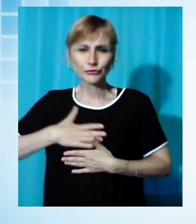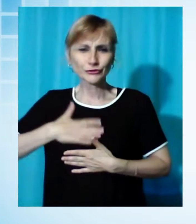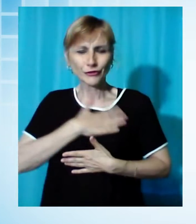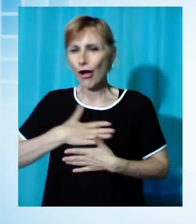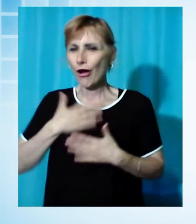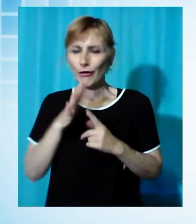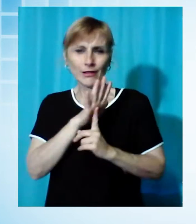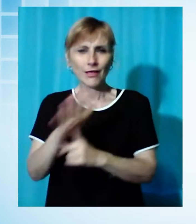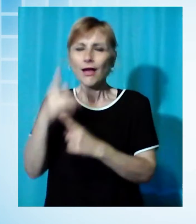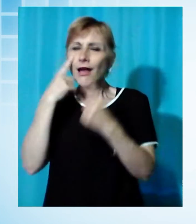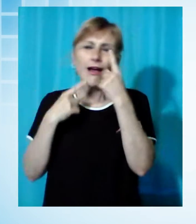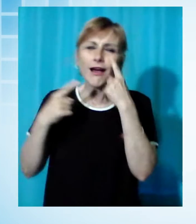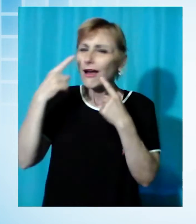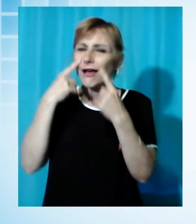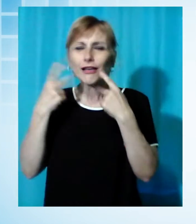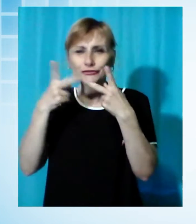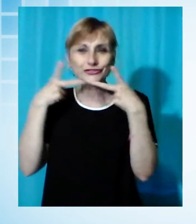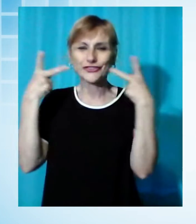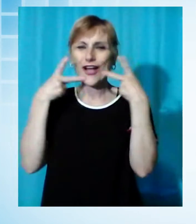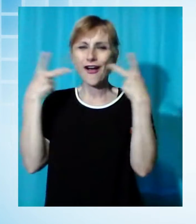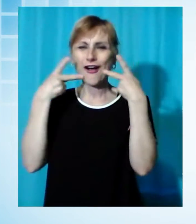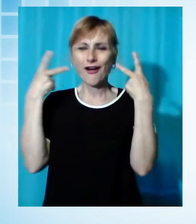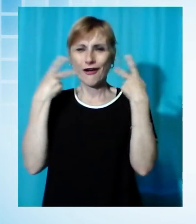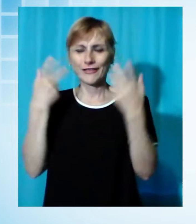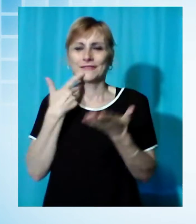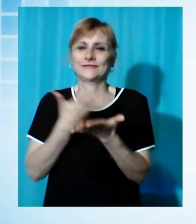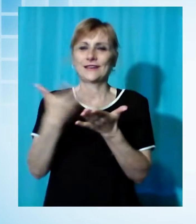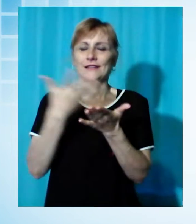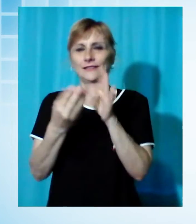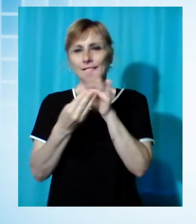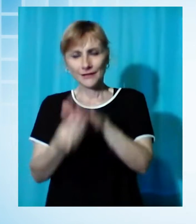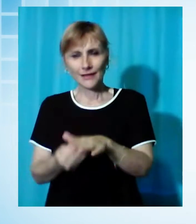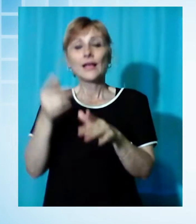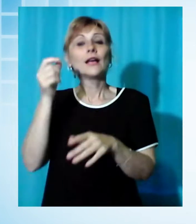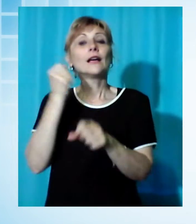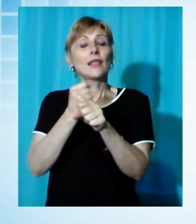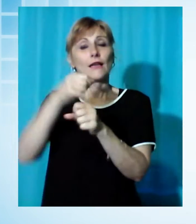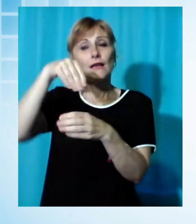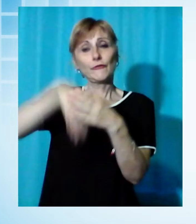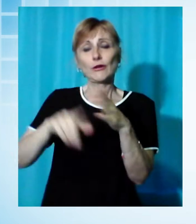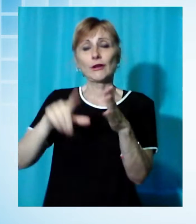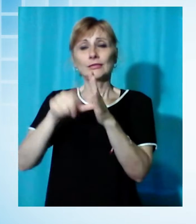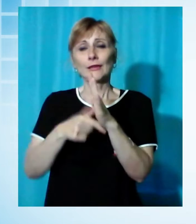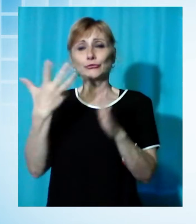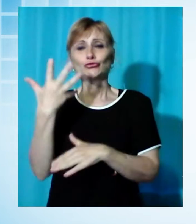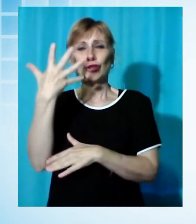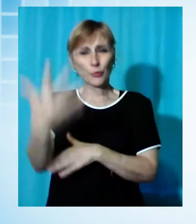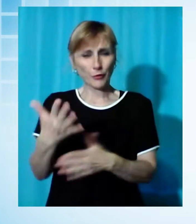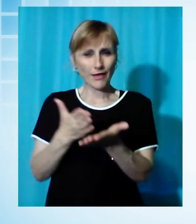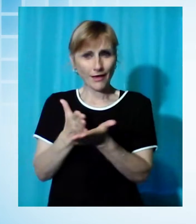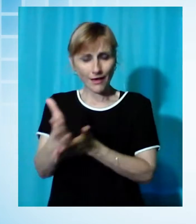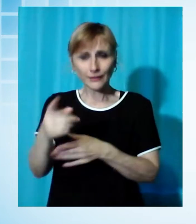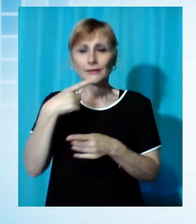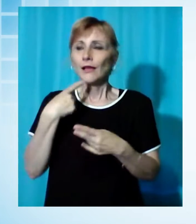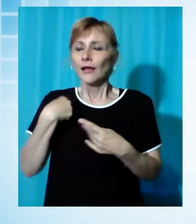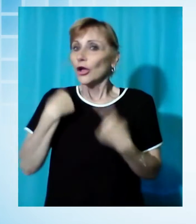piangere di gioia, racconta la dipendente, che lavora nel negozio da cinque anni. Non mi sarei mai aspettato un'accoglienza del genere al mio rientro.